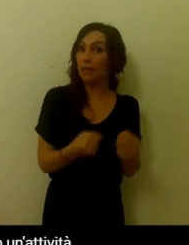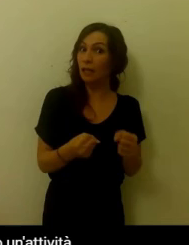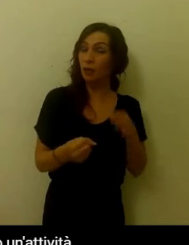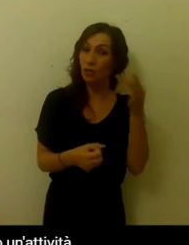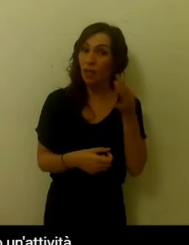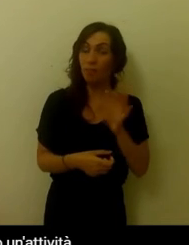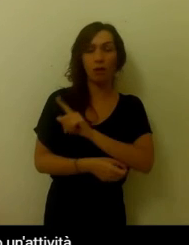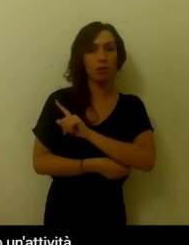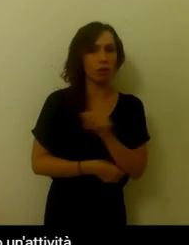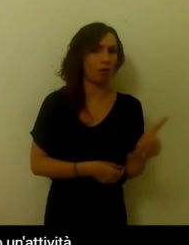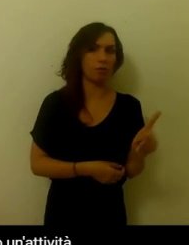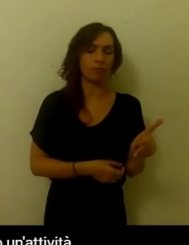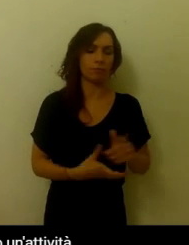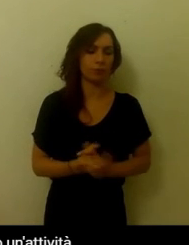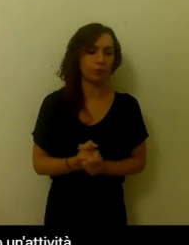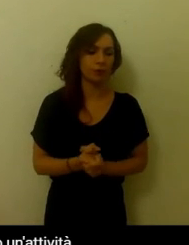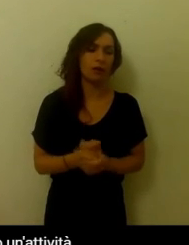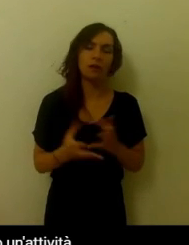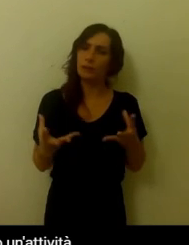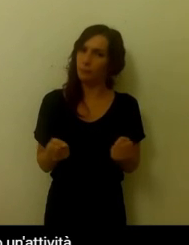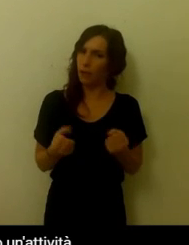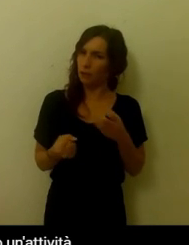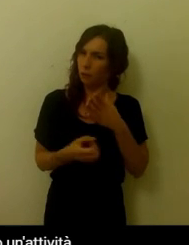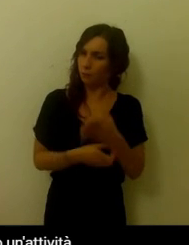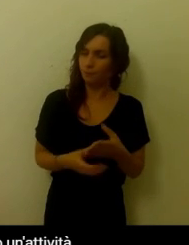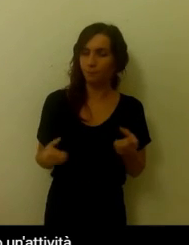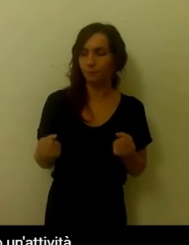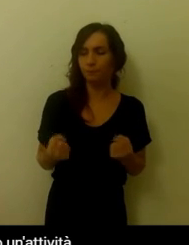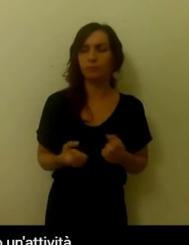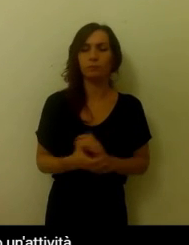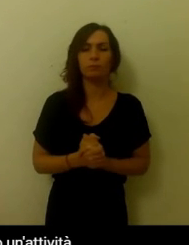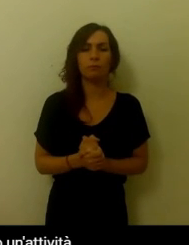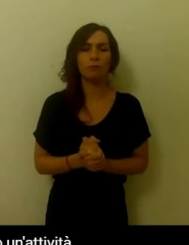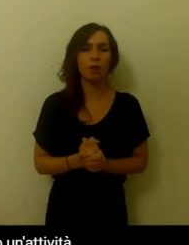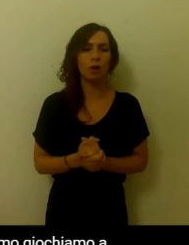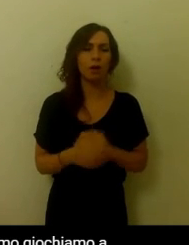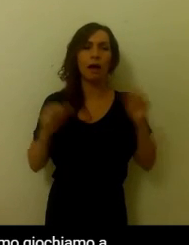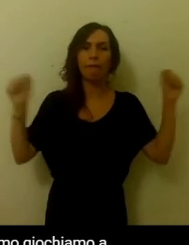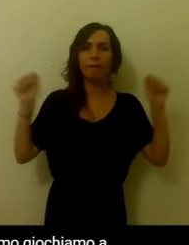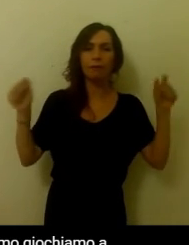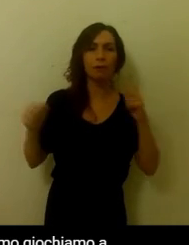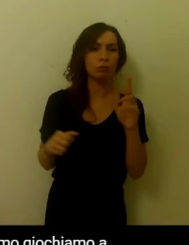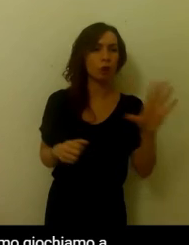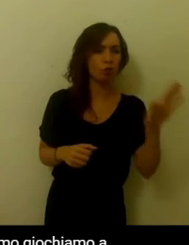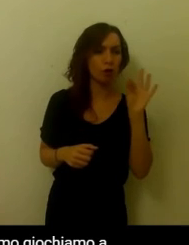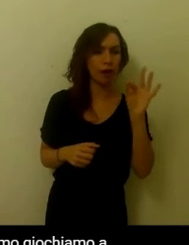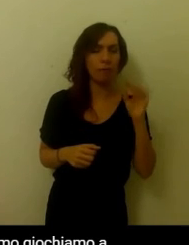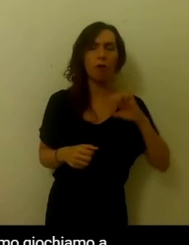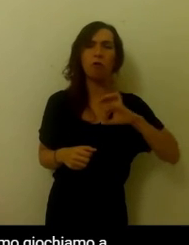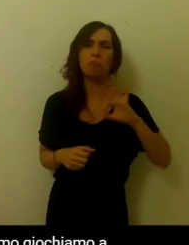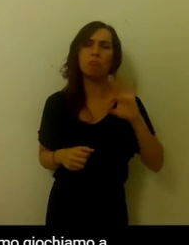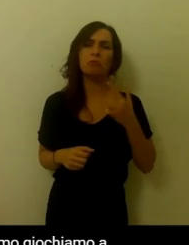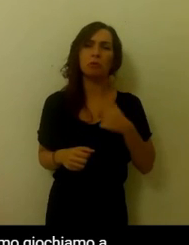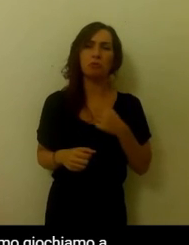E quindi andiamo più nel pratico. Scegliamo un'attività. Se siamo sportivi, vediamo,